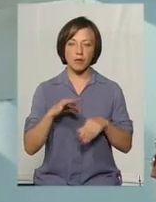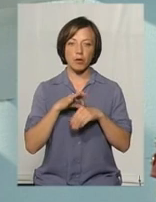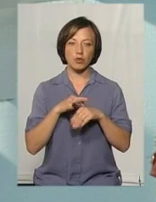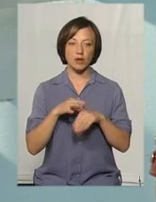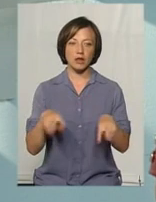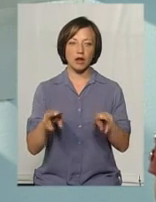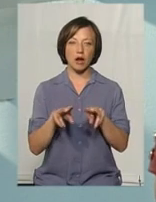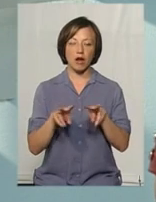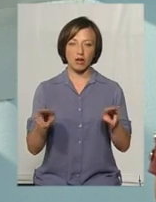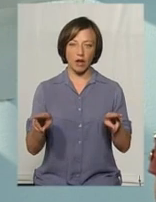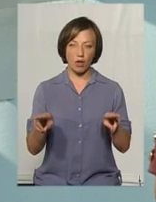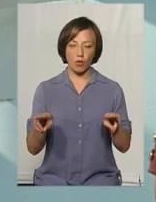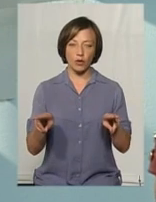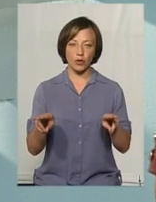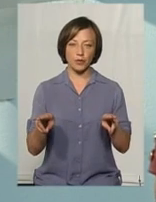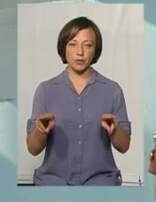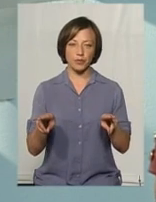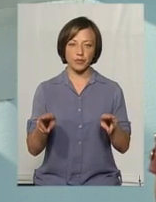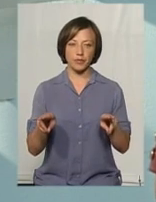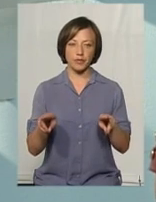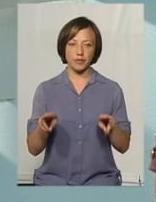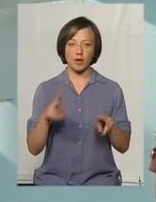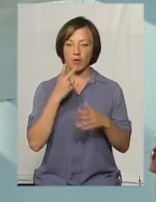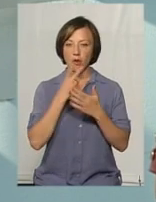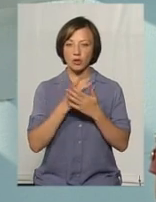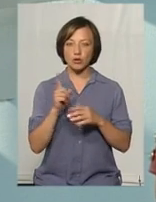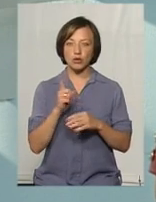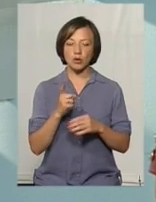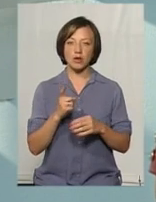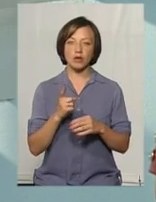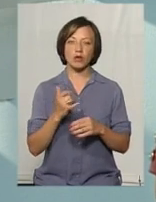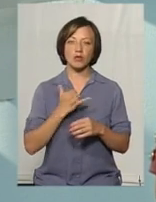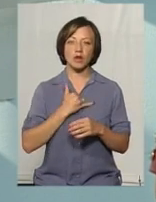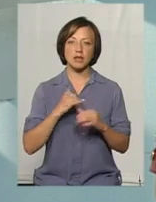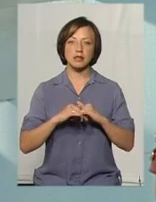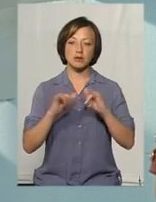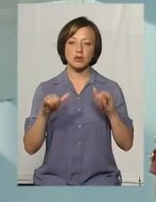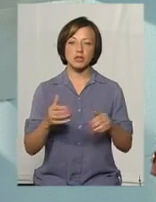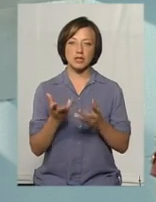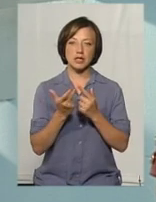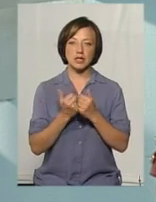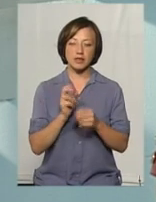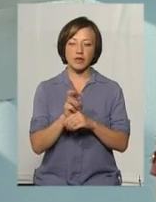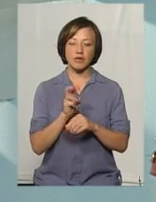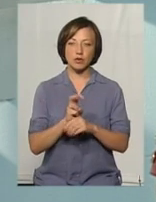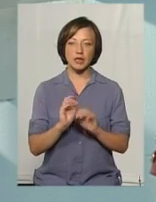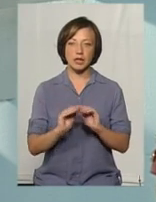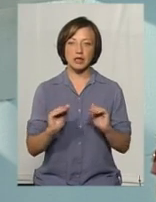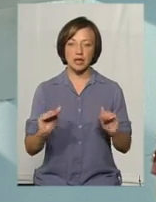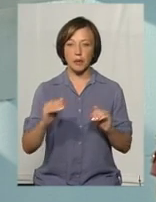аналогію і вибірка показала те, що до нас збільшилася кількість відвідувачів, маленьких хмельничан,